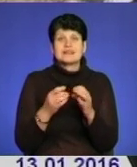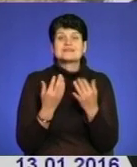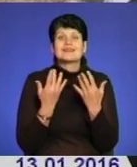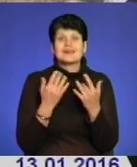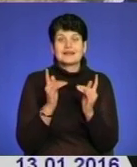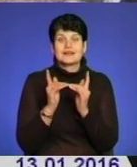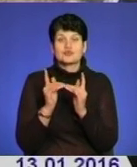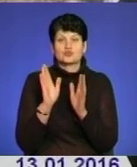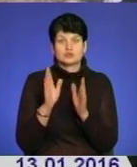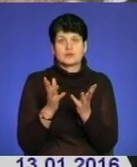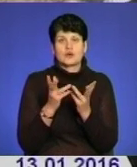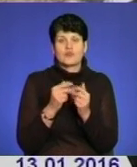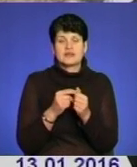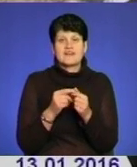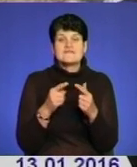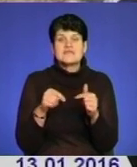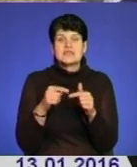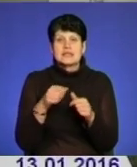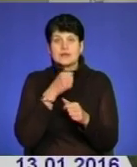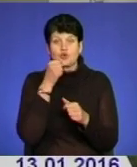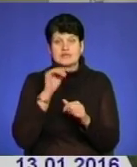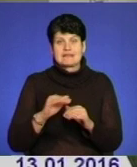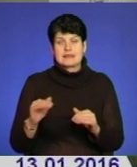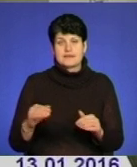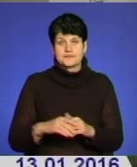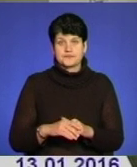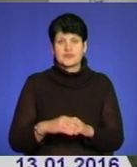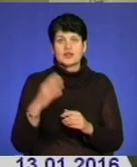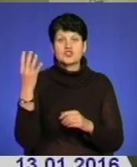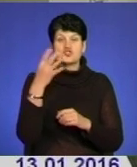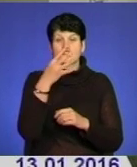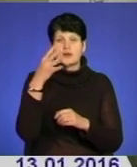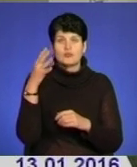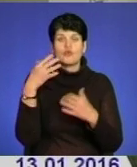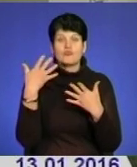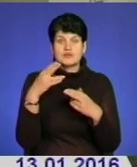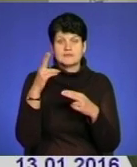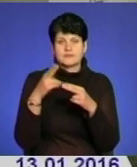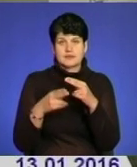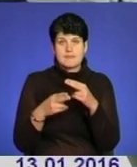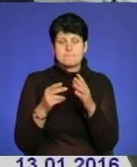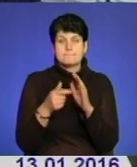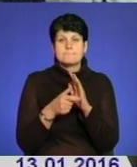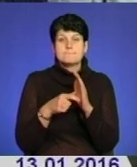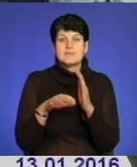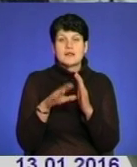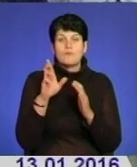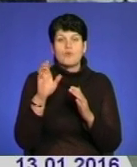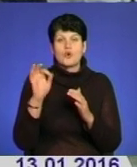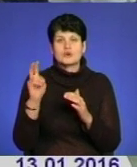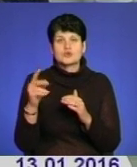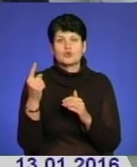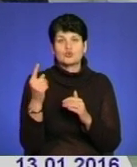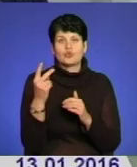ліжок буде розраховано в інфекційне відділення для дорослих і дітей. Четвертий поверх вже на завершенні. Палати-бокси тепер одно